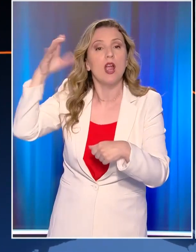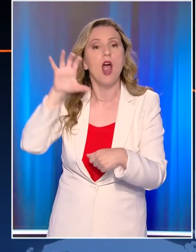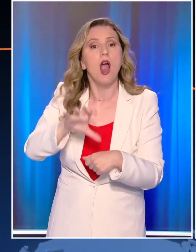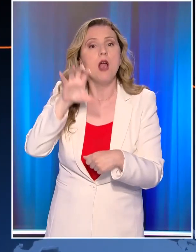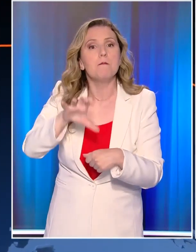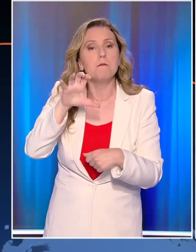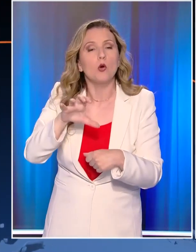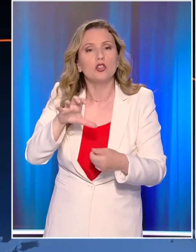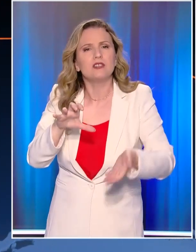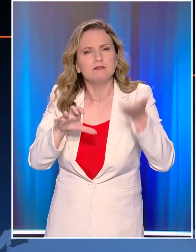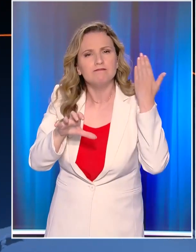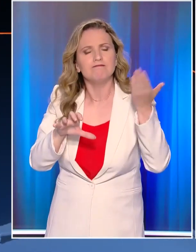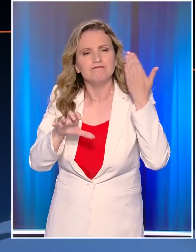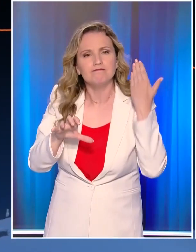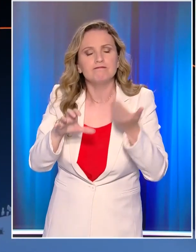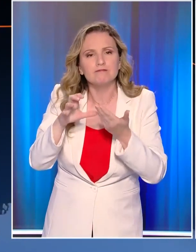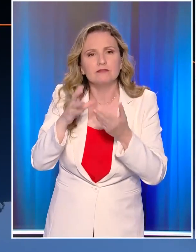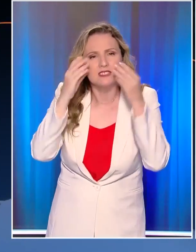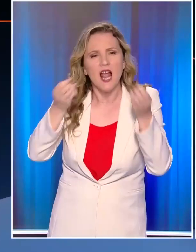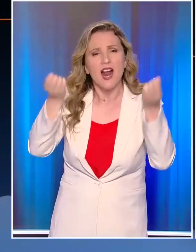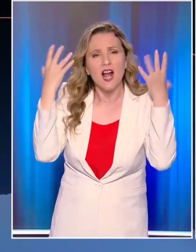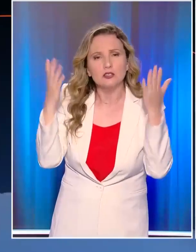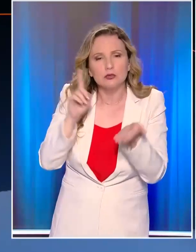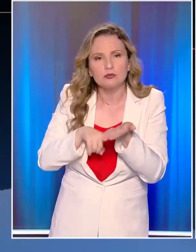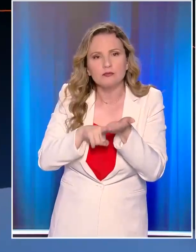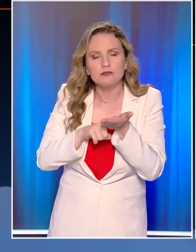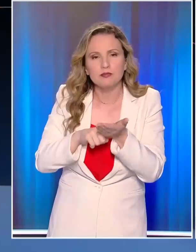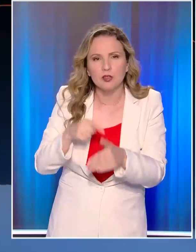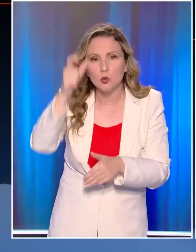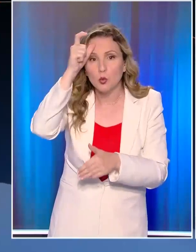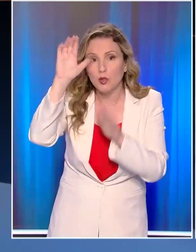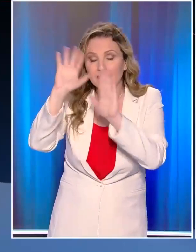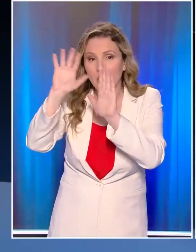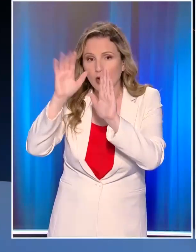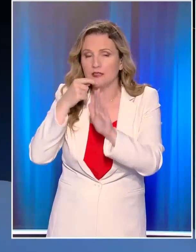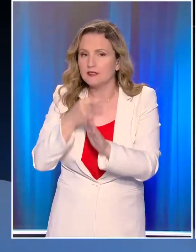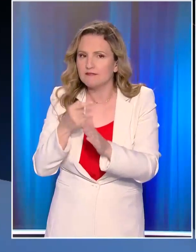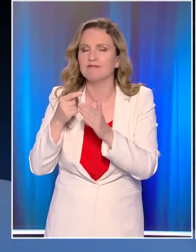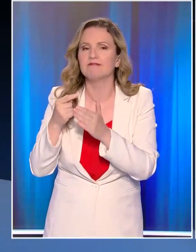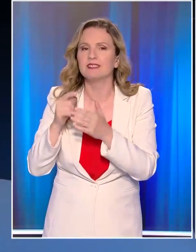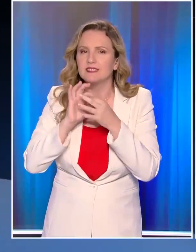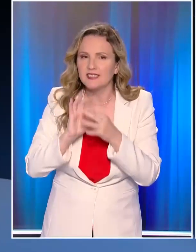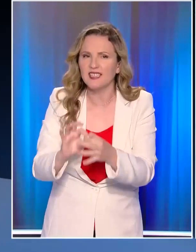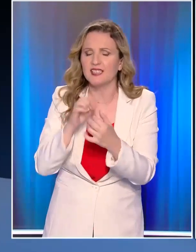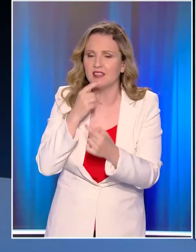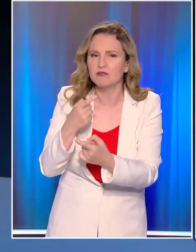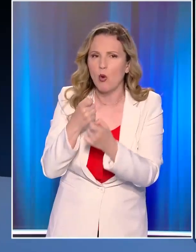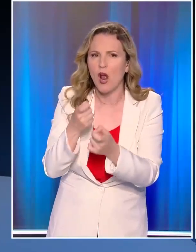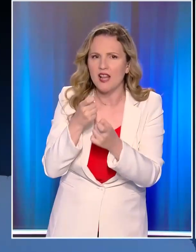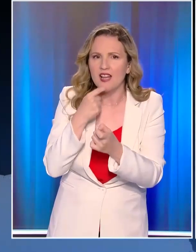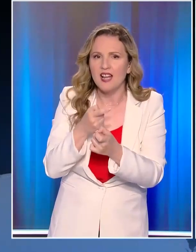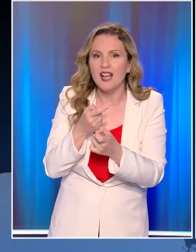τελείως σε μια άλλη εποχή. Τα τουρκικά μιμιές συντηρούν τις δηλώσεις της τουρκικής πολιτικής ηγεσίας με αβάσιμους